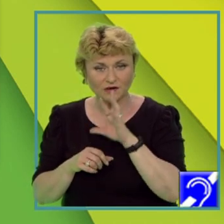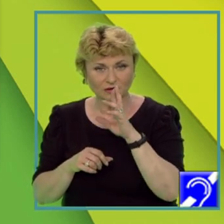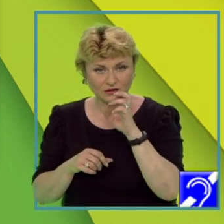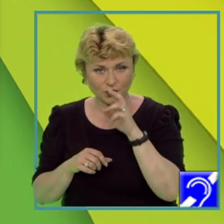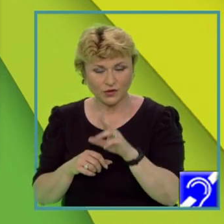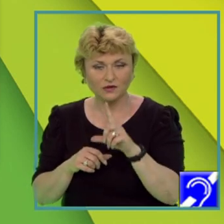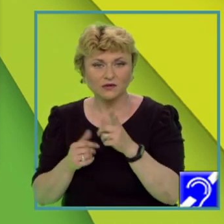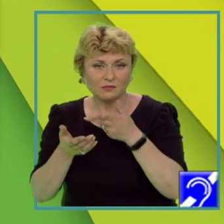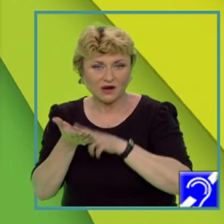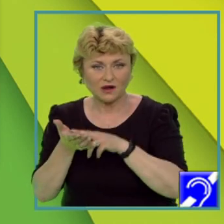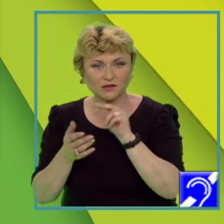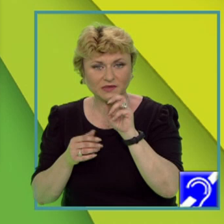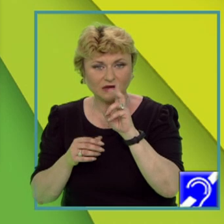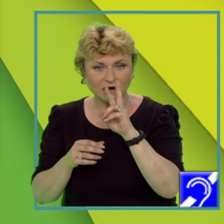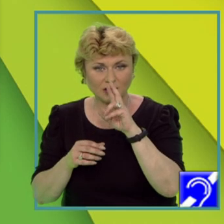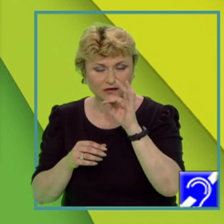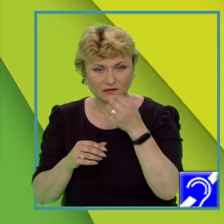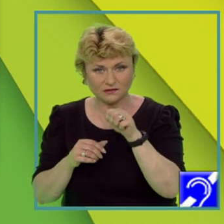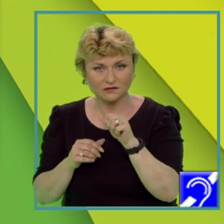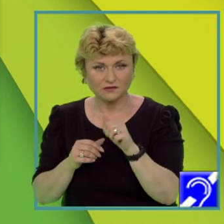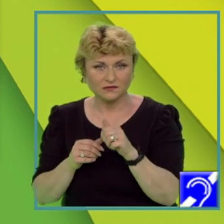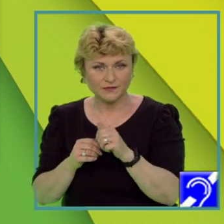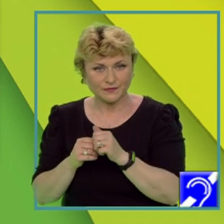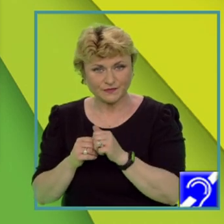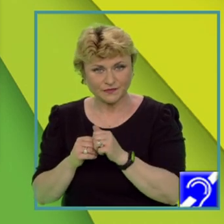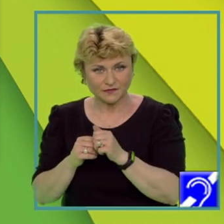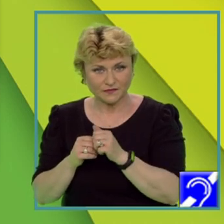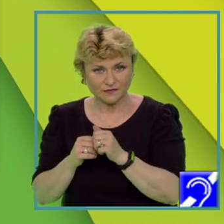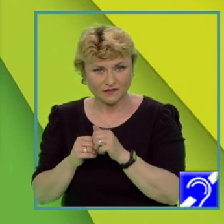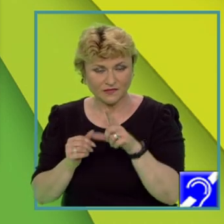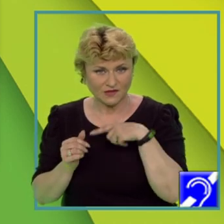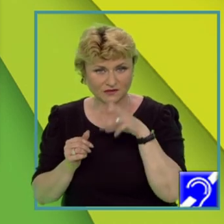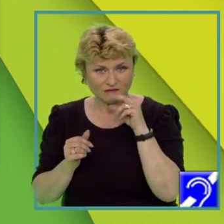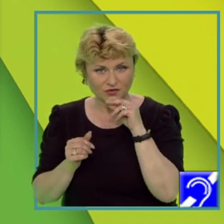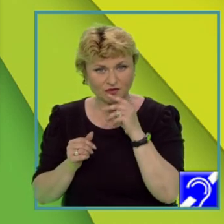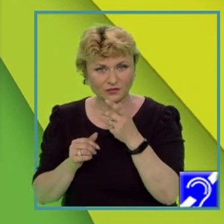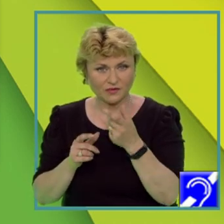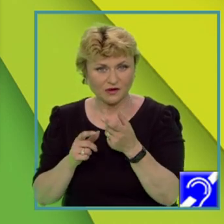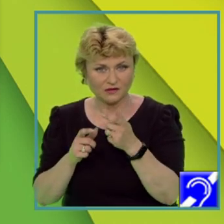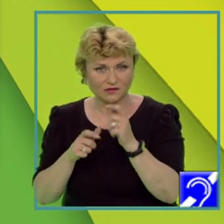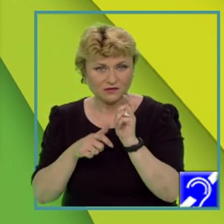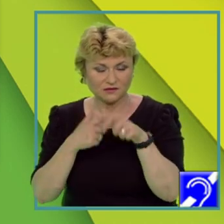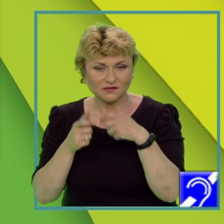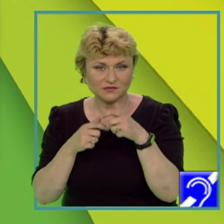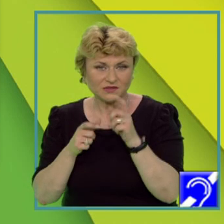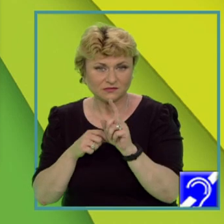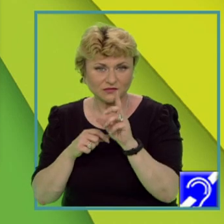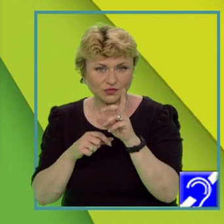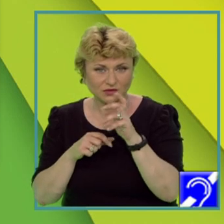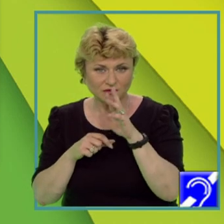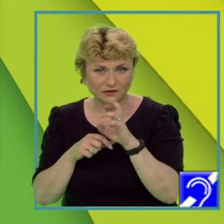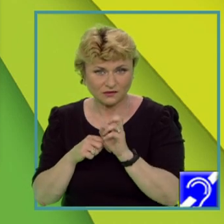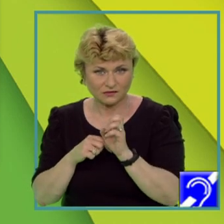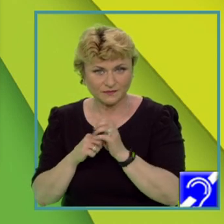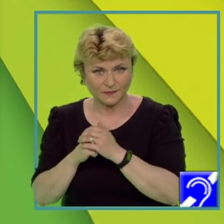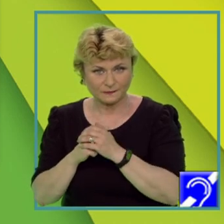marcat pe hartă cu numărul 9. Este vorba despre Ialomita, un afluent al Dunării. Scrieți pe foaia de